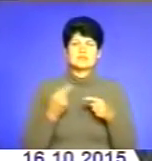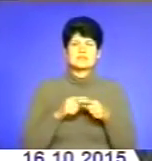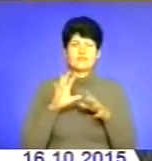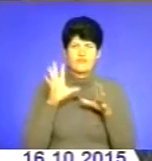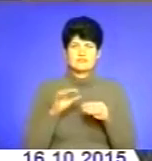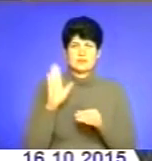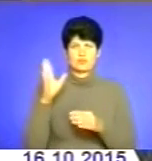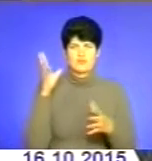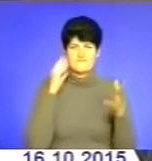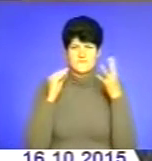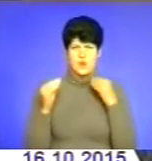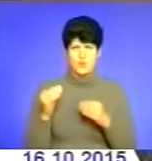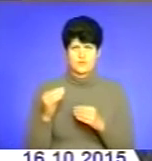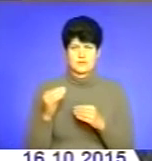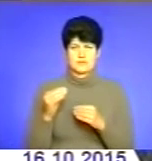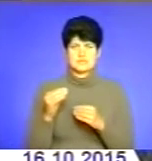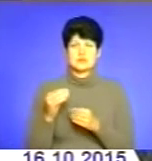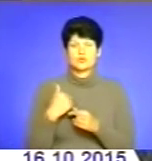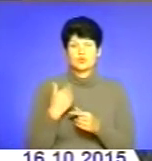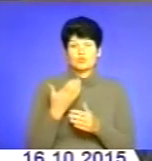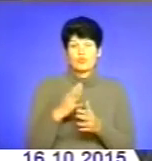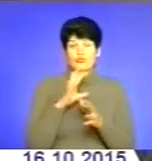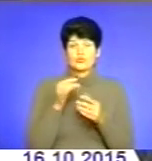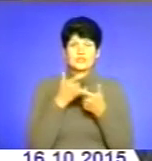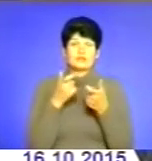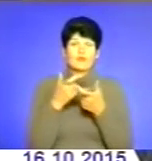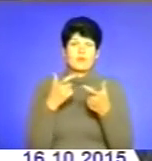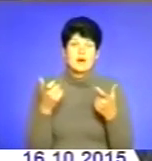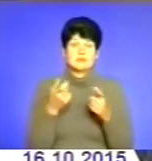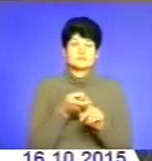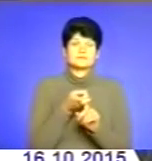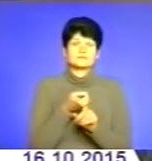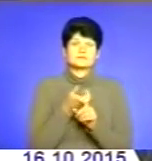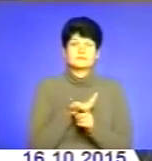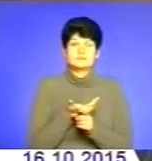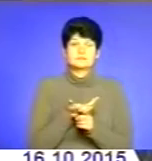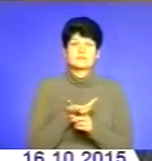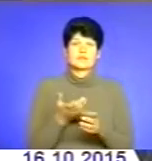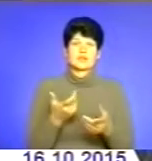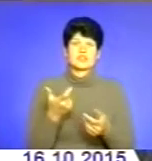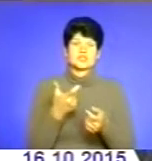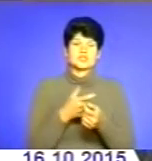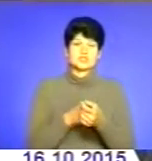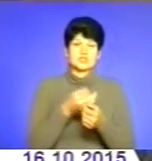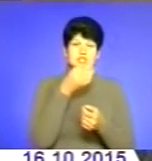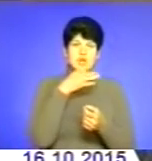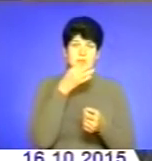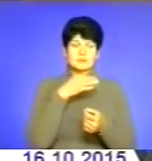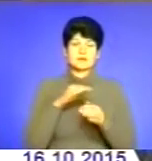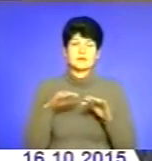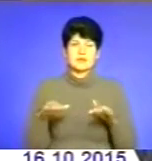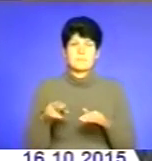враховуватися. Тому всю інформацію стосовно щеплення дітей проти поліоміеліту